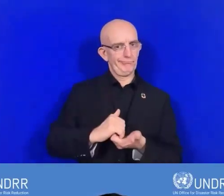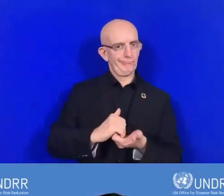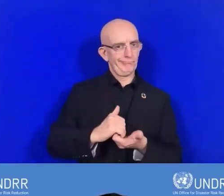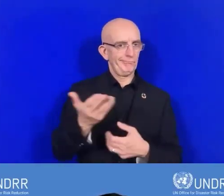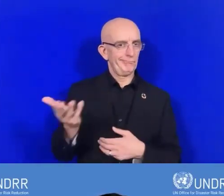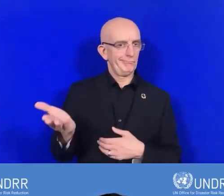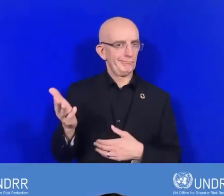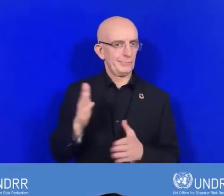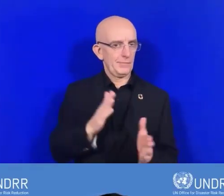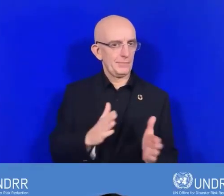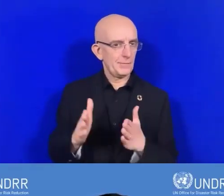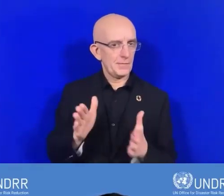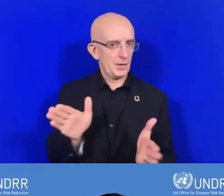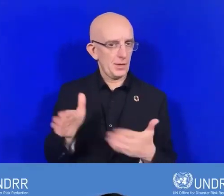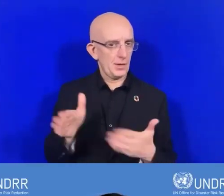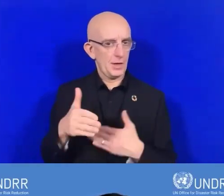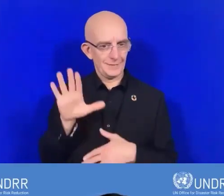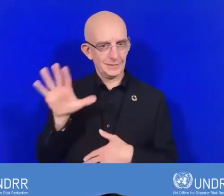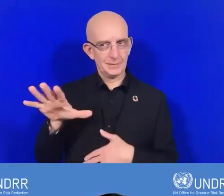nouer des partenariats,